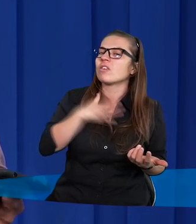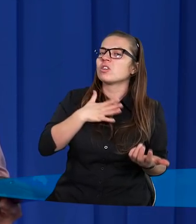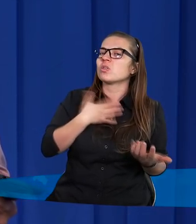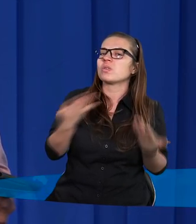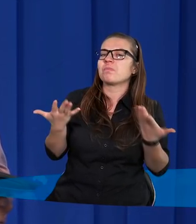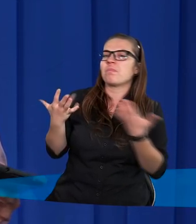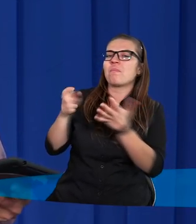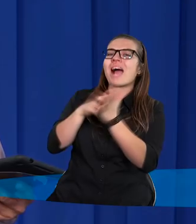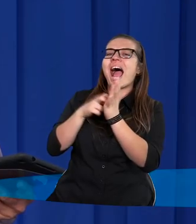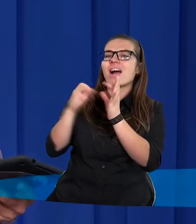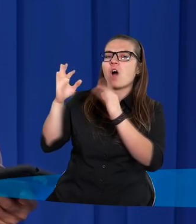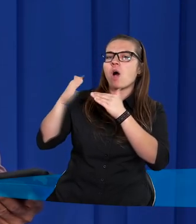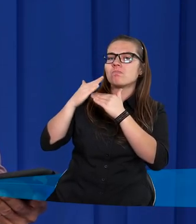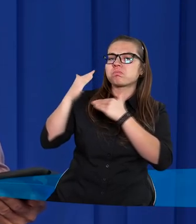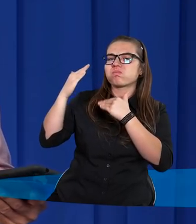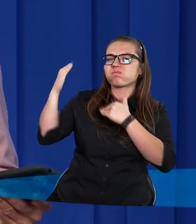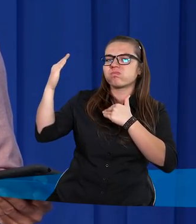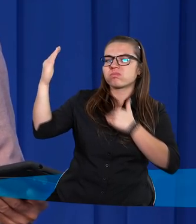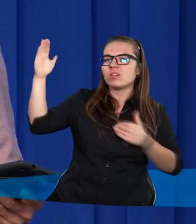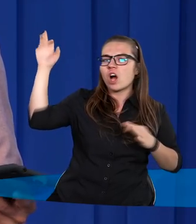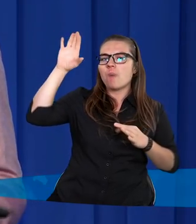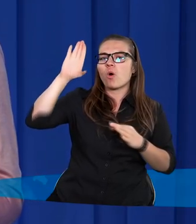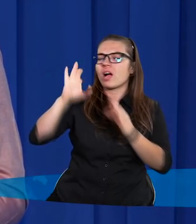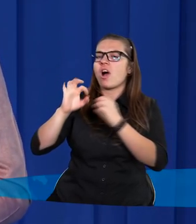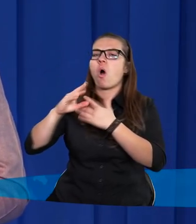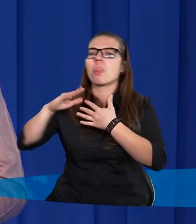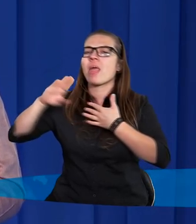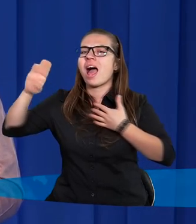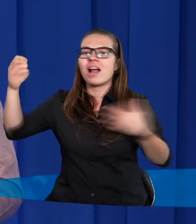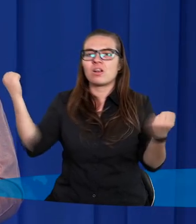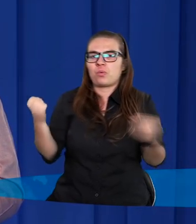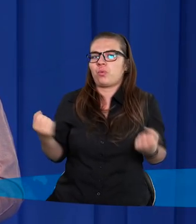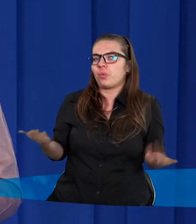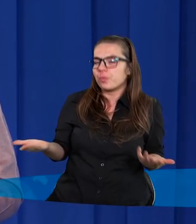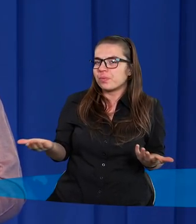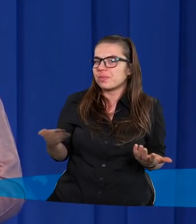będzie miał relacji z Bogiem, bo przecież ten Pan Bóg na mnie nie zwraca uwagi. Kim ja dla Niego jestem?